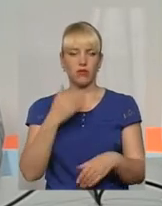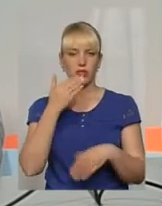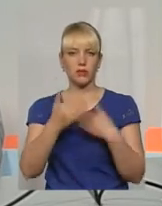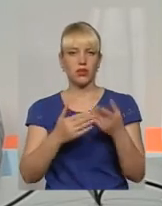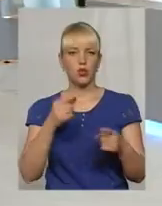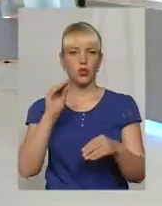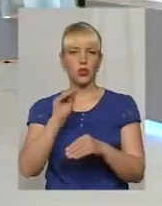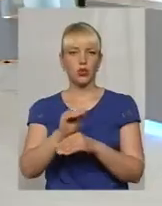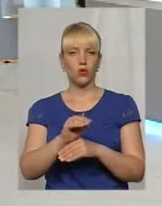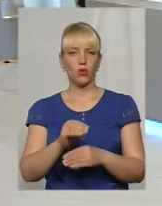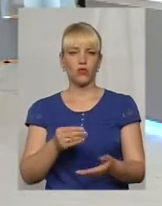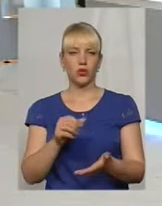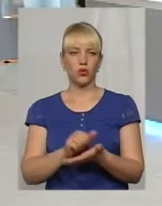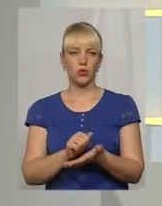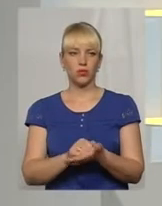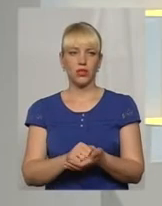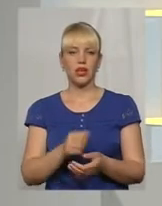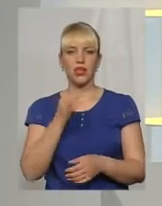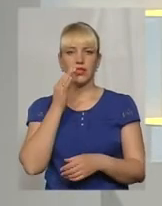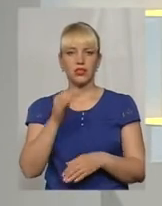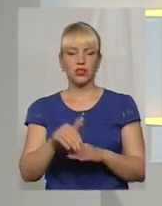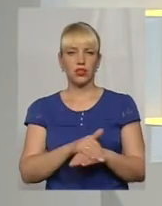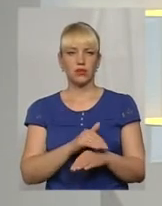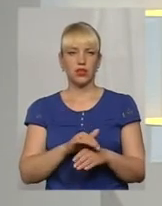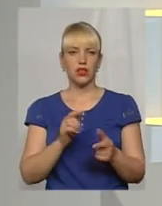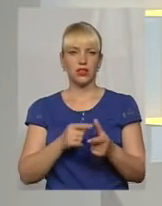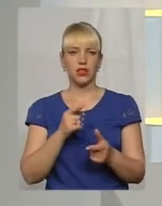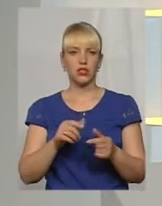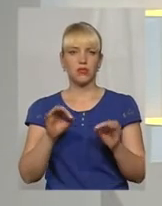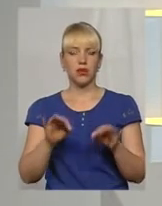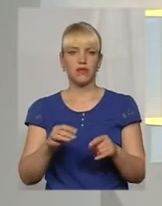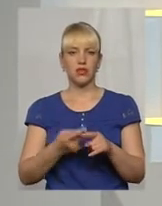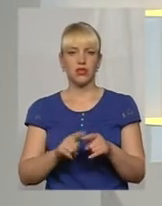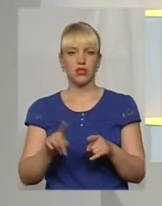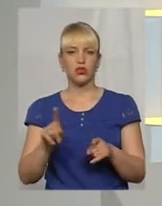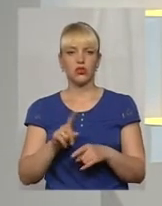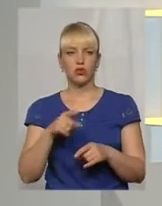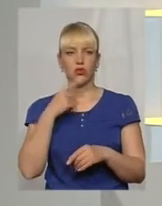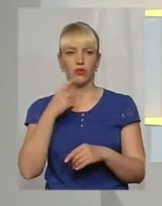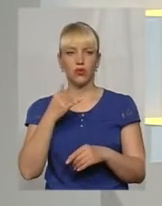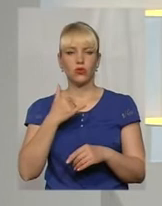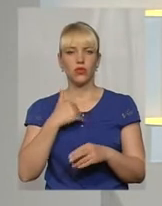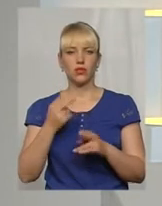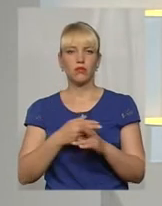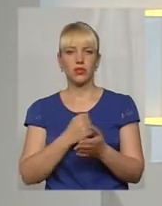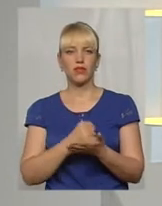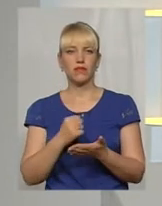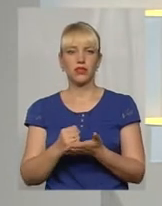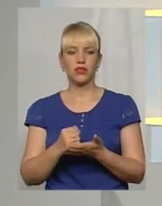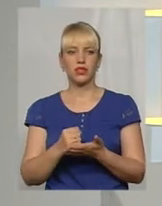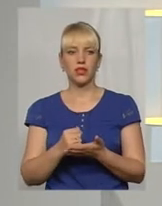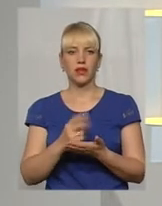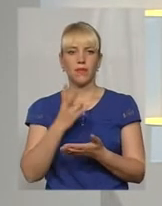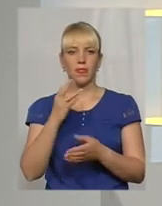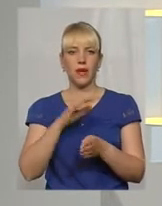додаткові документи. Скажіть, будь ласка, чи правда те, що говорять, що в нас безвіз неповний? І чи